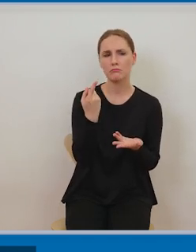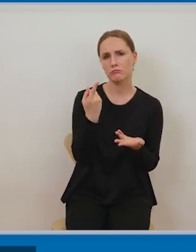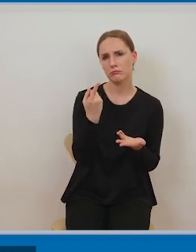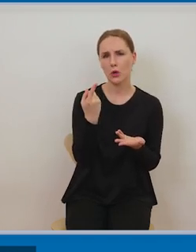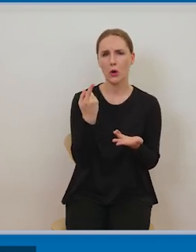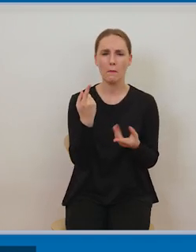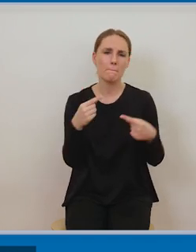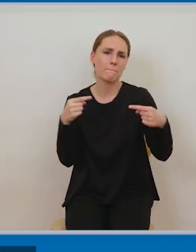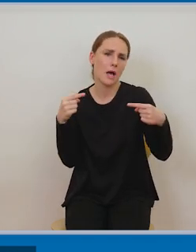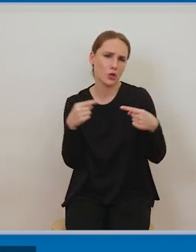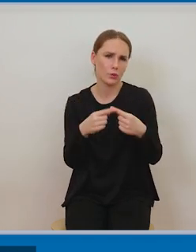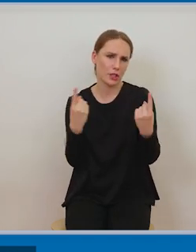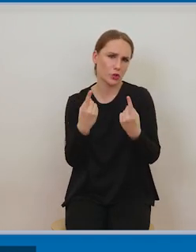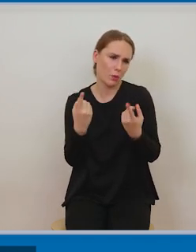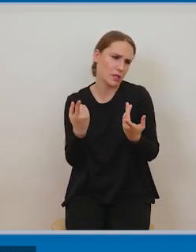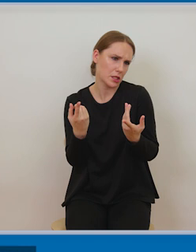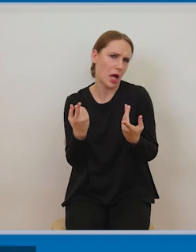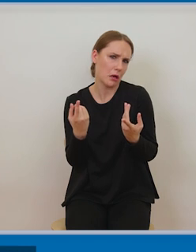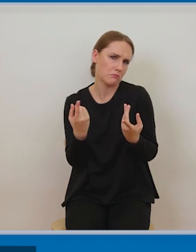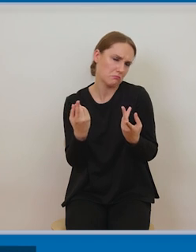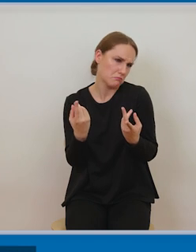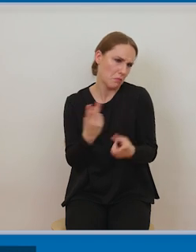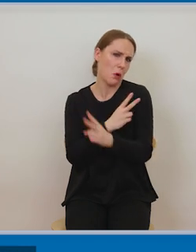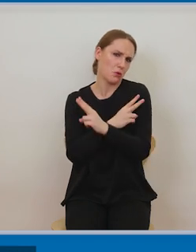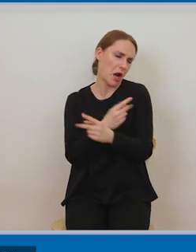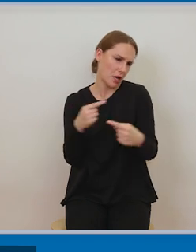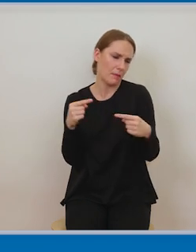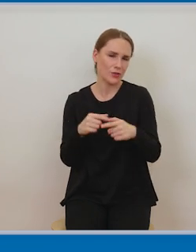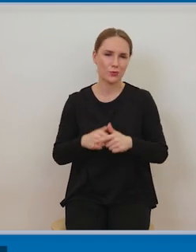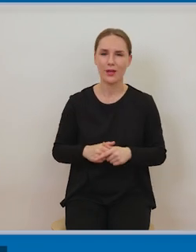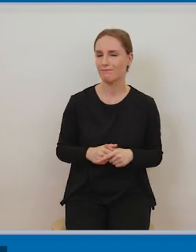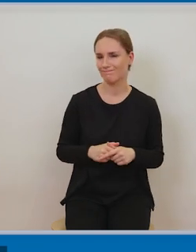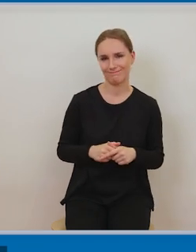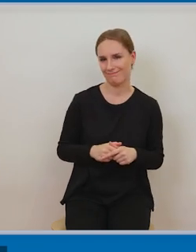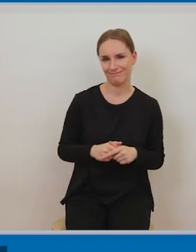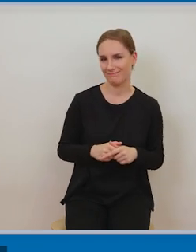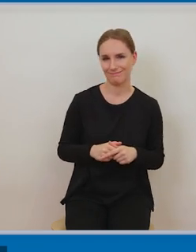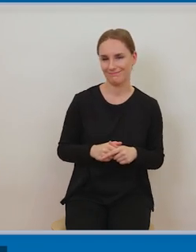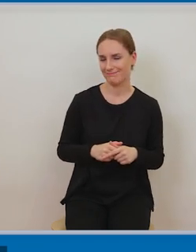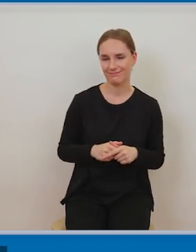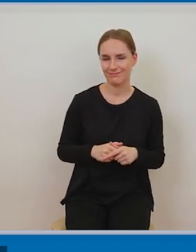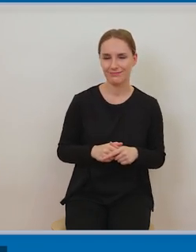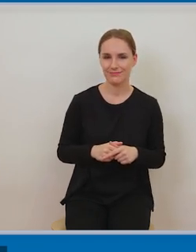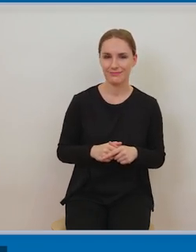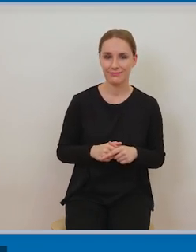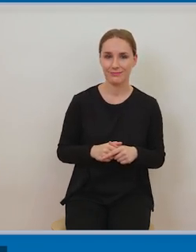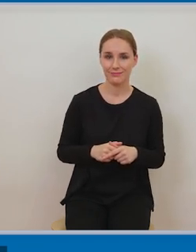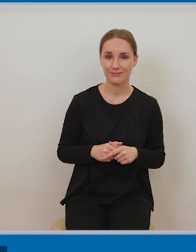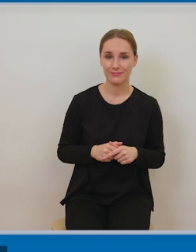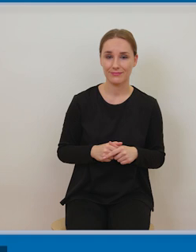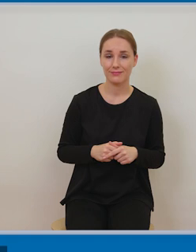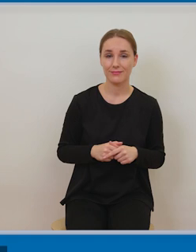użytek jako wyjątek od zasady posiadania zgody, te przepisy, o których będziemy mówić, należy